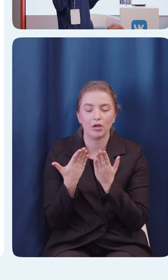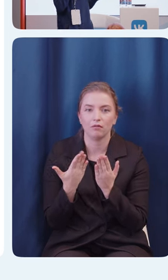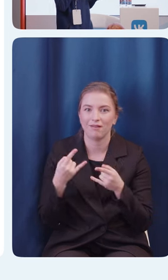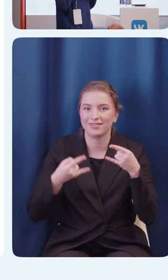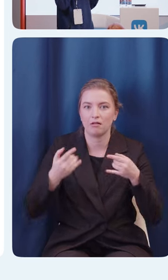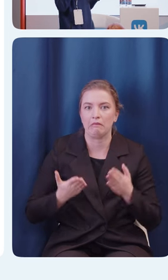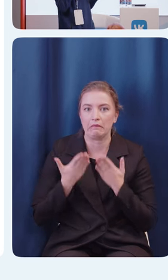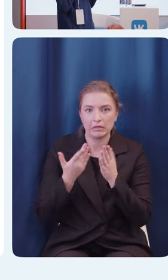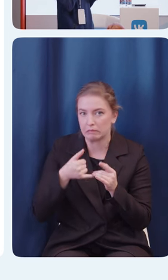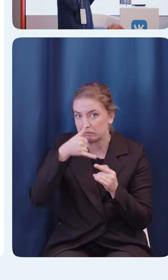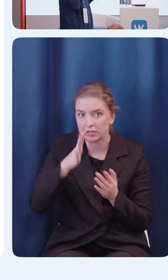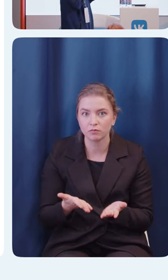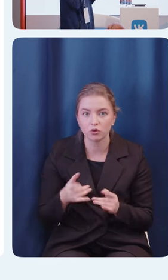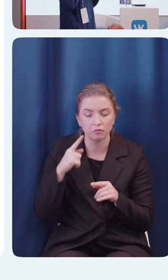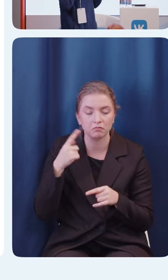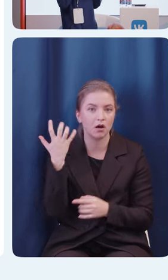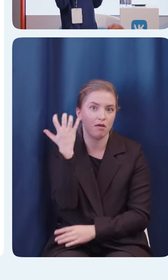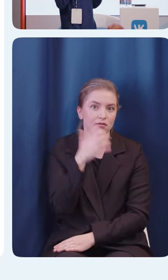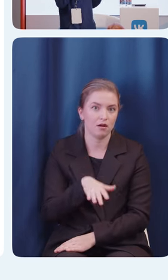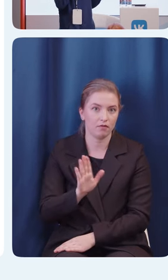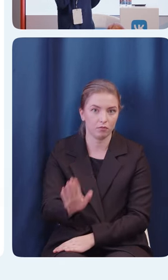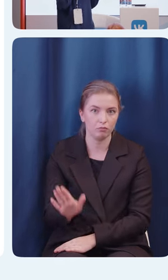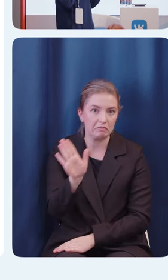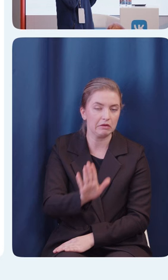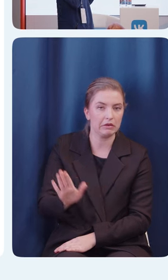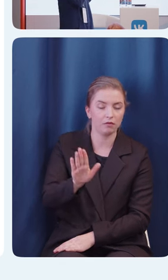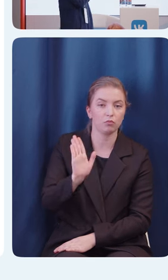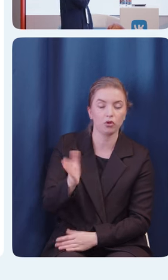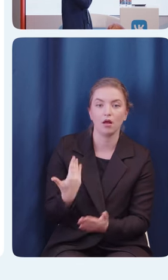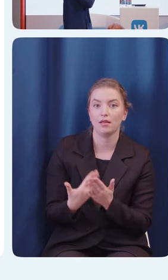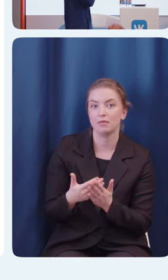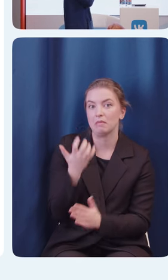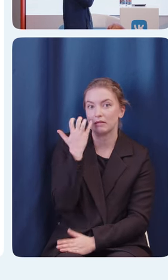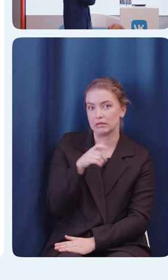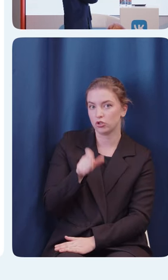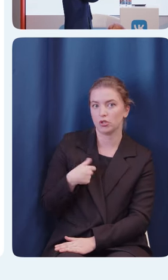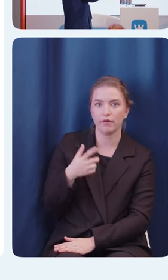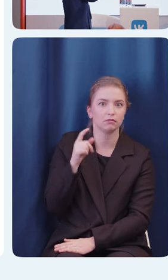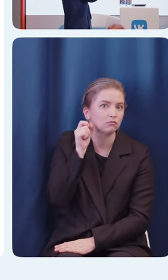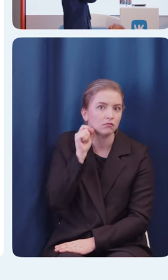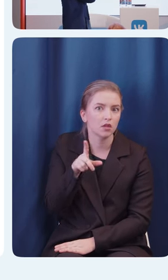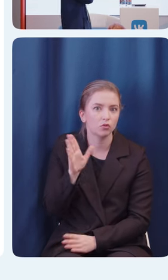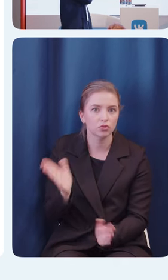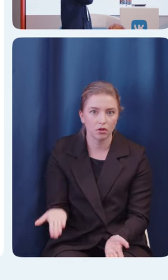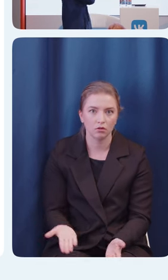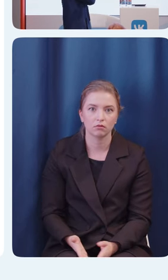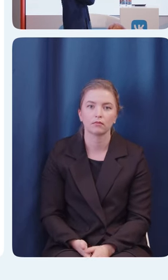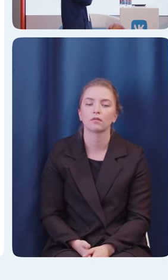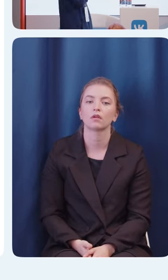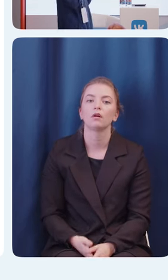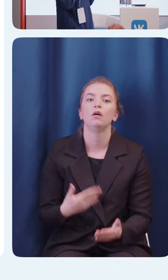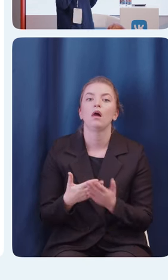скринридером, она проигнорируется, и незрячий человек про нее, например, не узнает. Но это не касается полей